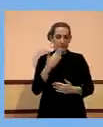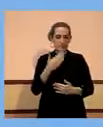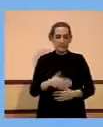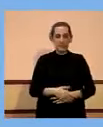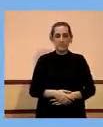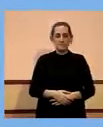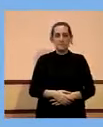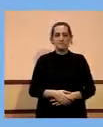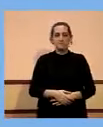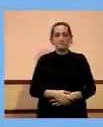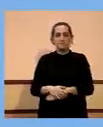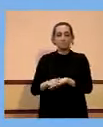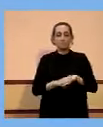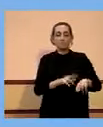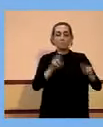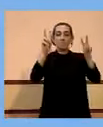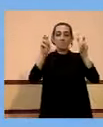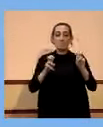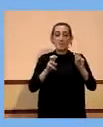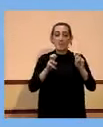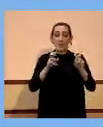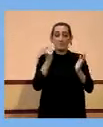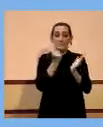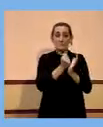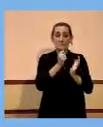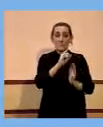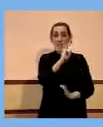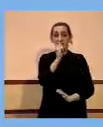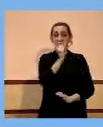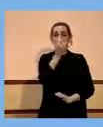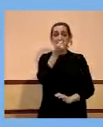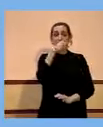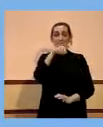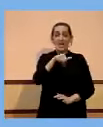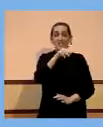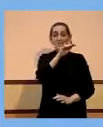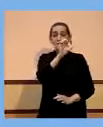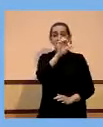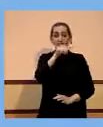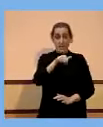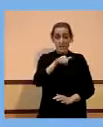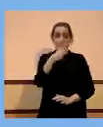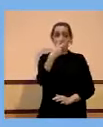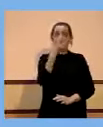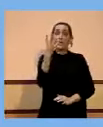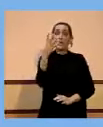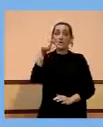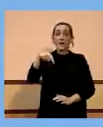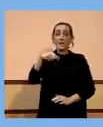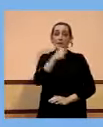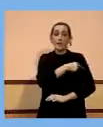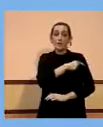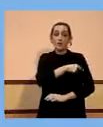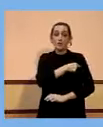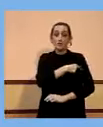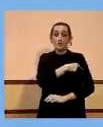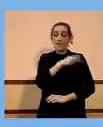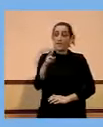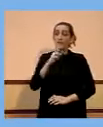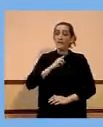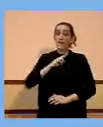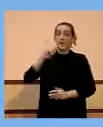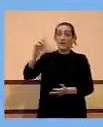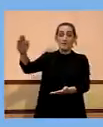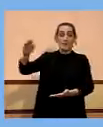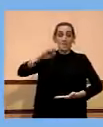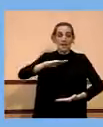Doncs, en relació a Jansen, les 24.000 dosis que ens havien anunciat que arribarien, la setmana passada es va aturar